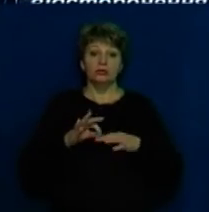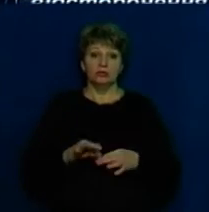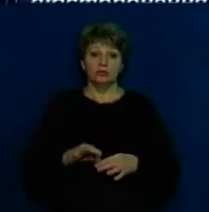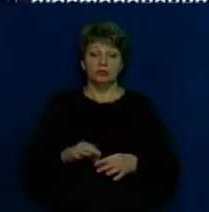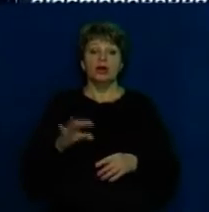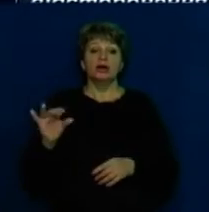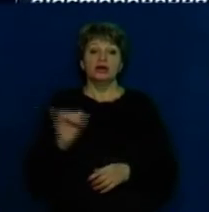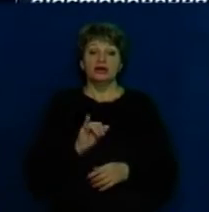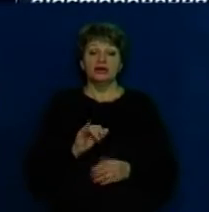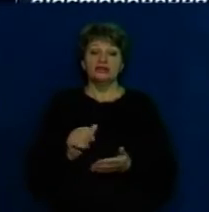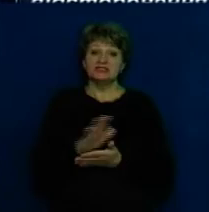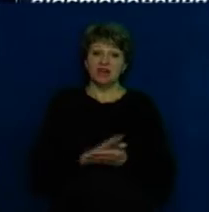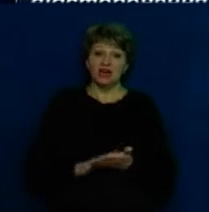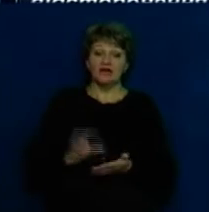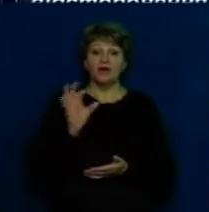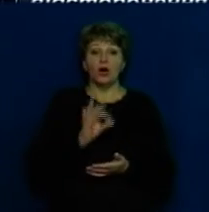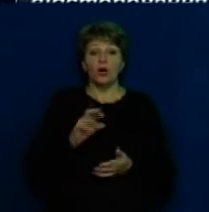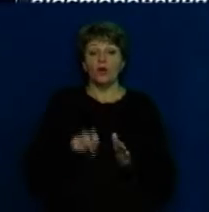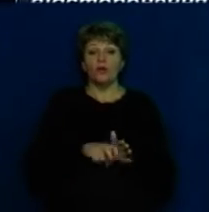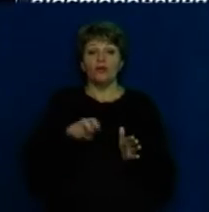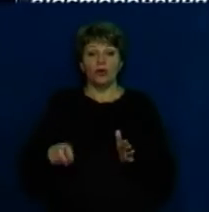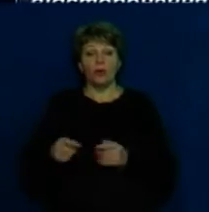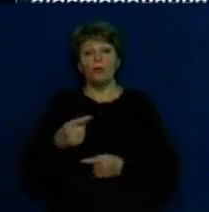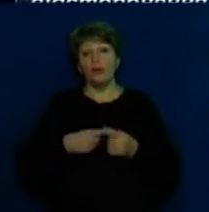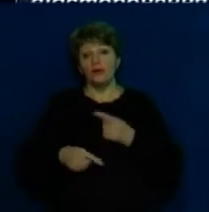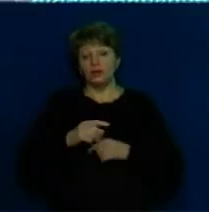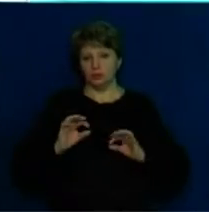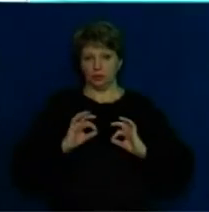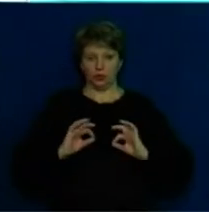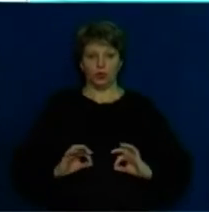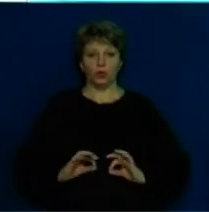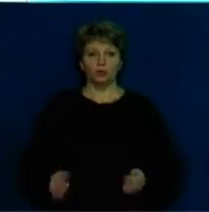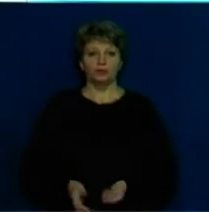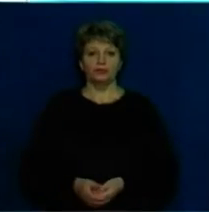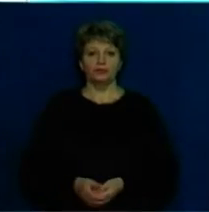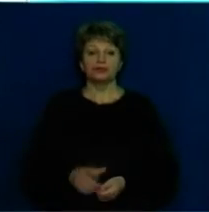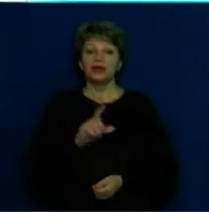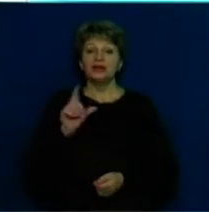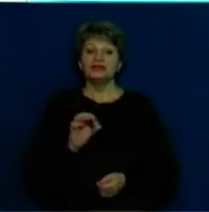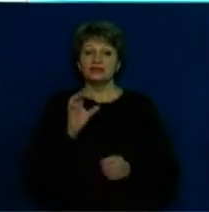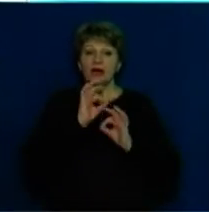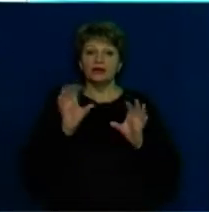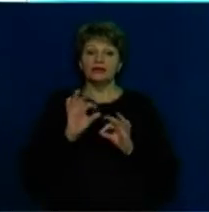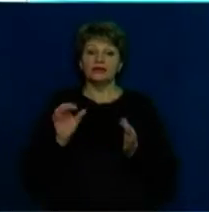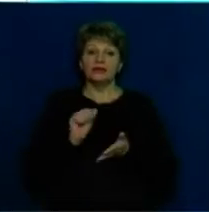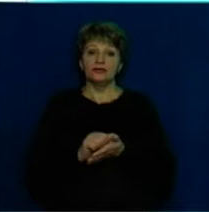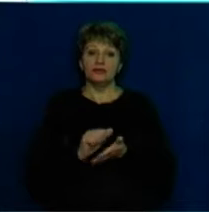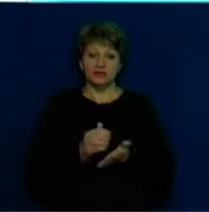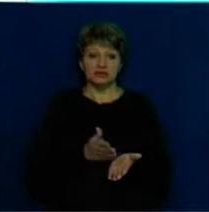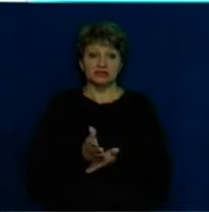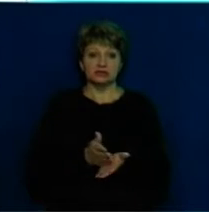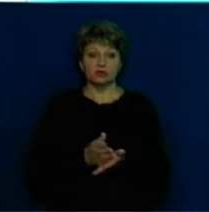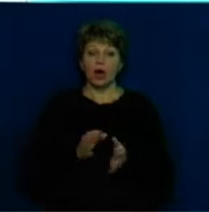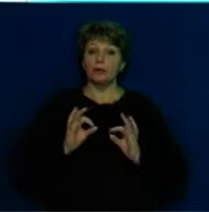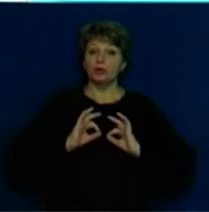запобіжний захід, і клопотання про відсторонення повернуті прокурору. За інформацією Прес-служби прокуратури області,